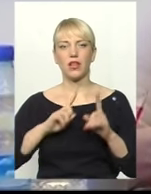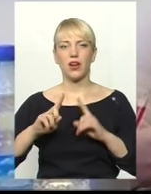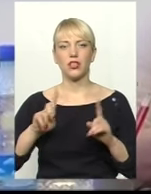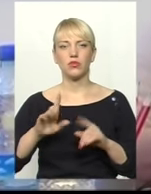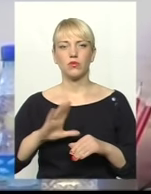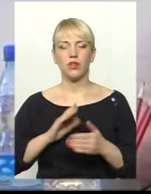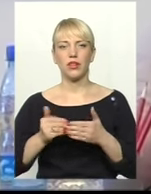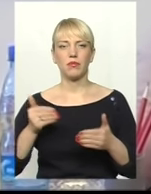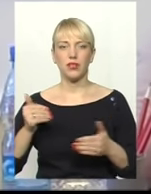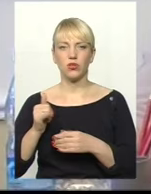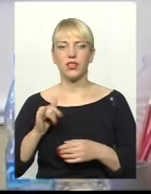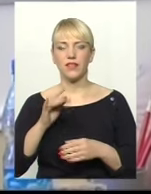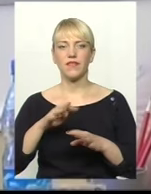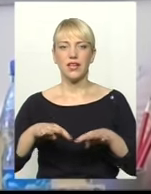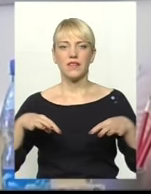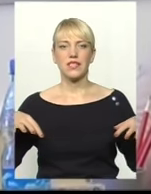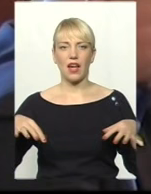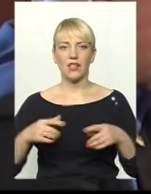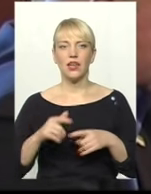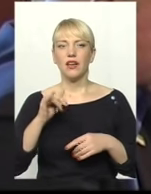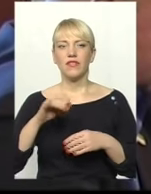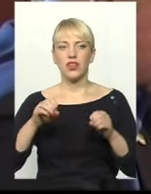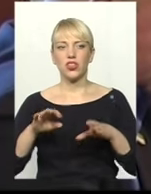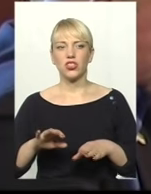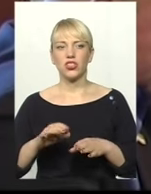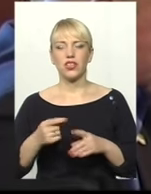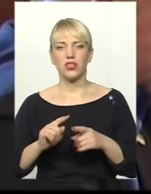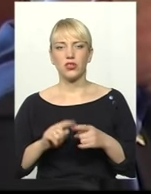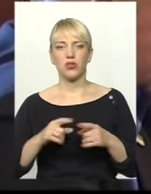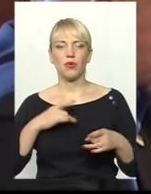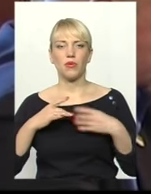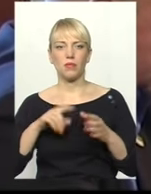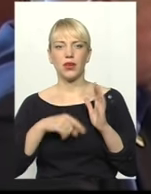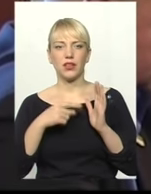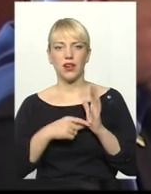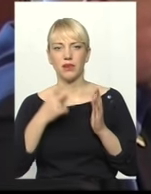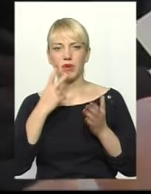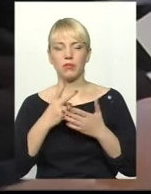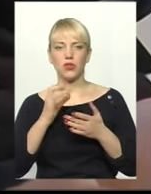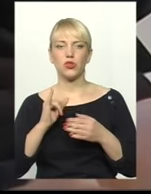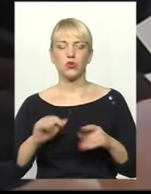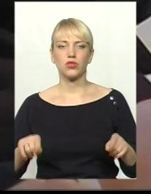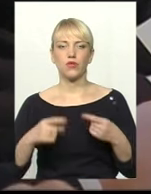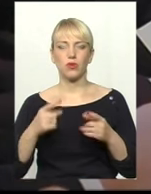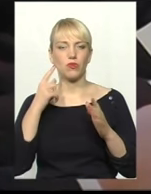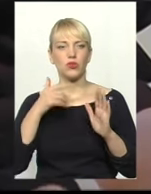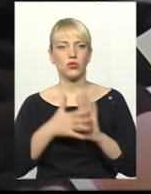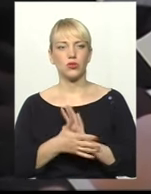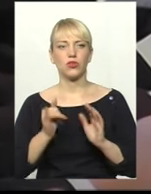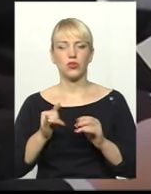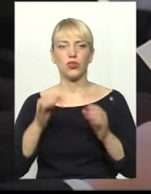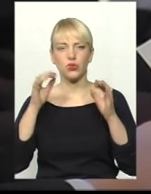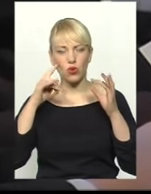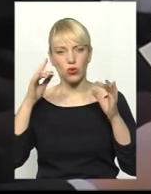відбулася напередодні, і в сесідній залі. Вирішення дражливого питання вбачають у створенні прозорого та зрозумілого механізму